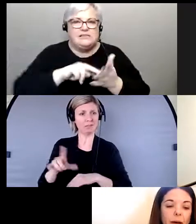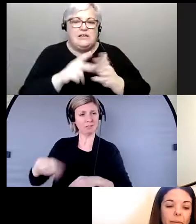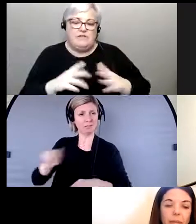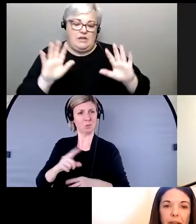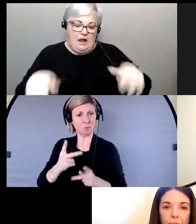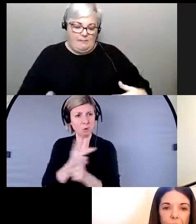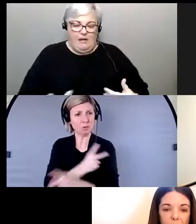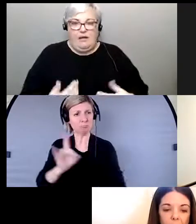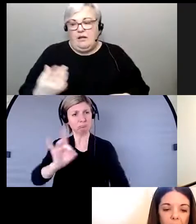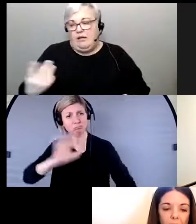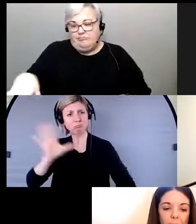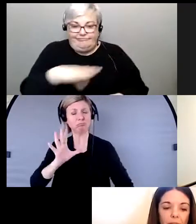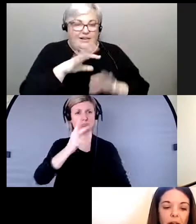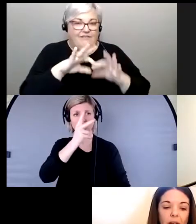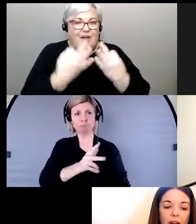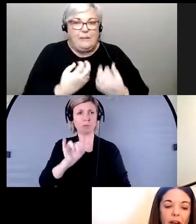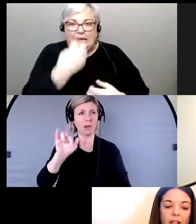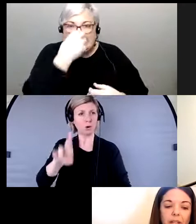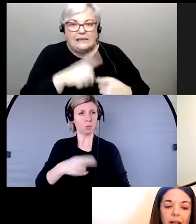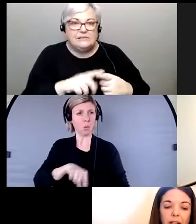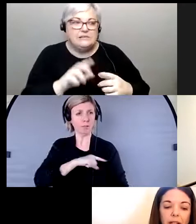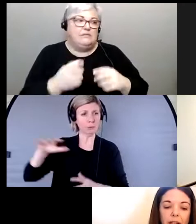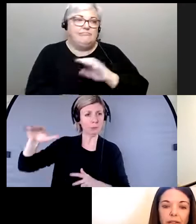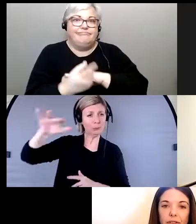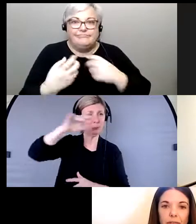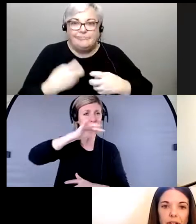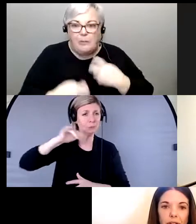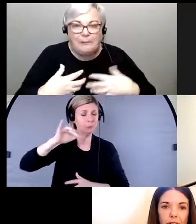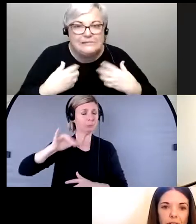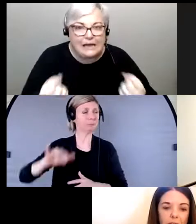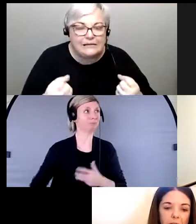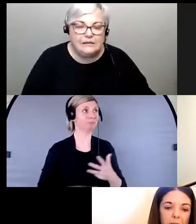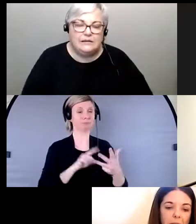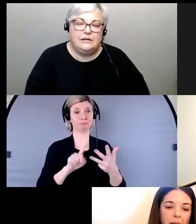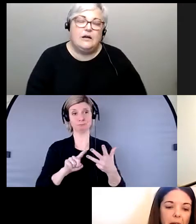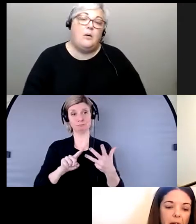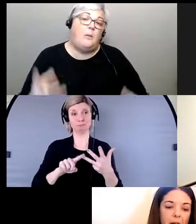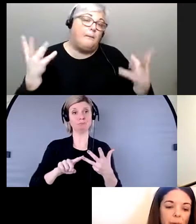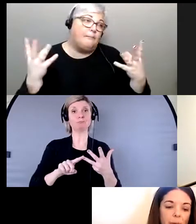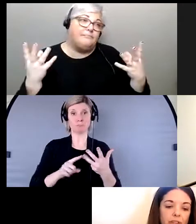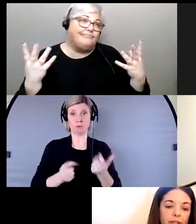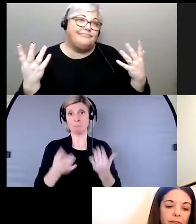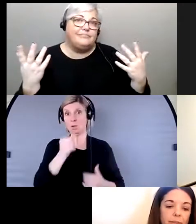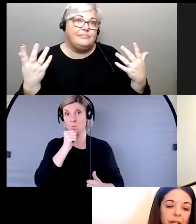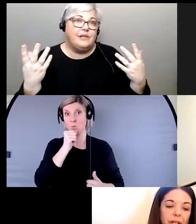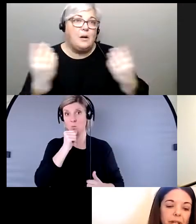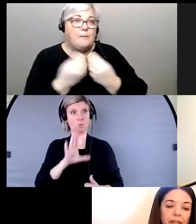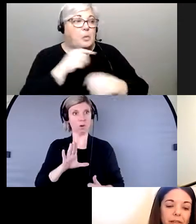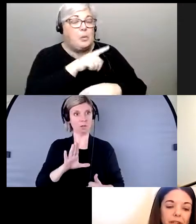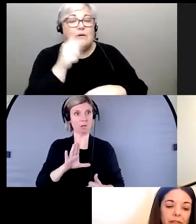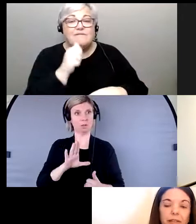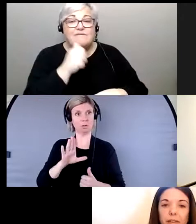élevé d'avoir des problèmes de santé et de sécurité. De nombreuses femmes comptent sur